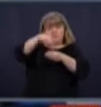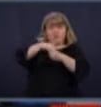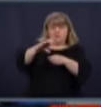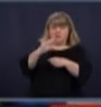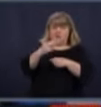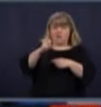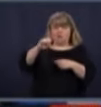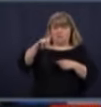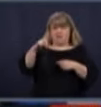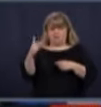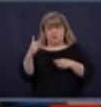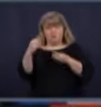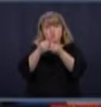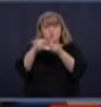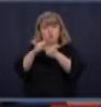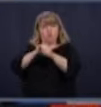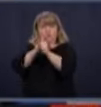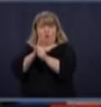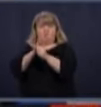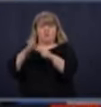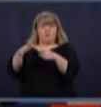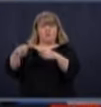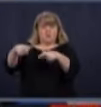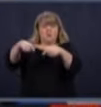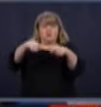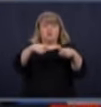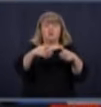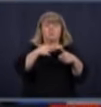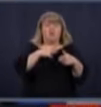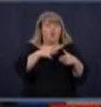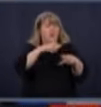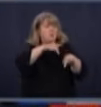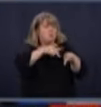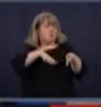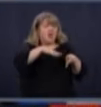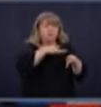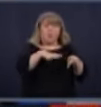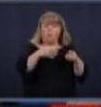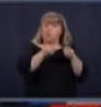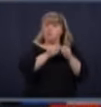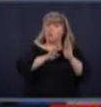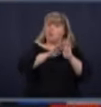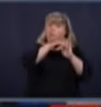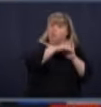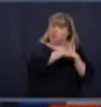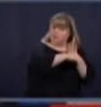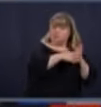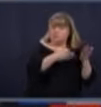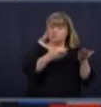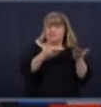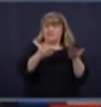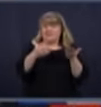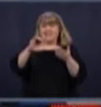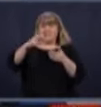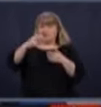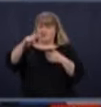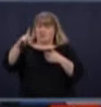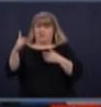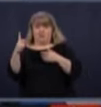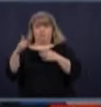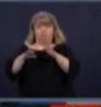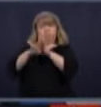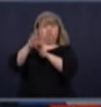mais il n a pas eu, on a vraiment aplati la courbe de ce côté-là. Si on n'avait pas eu l'histoire des CHSSLD, on aurait vraiment une courbe très, très basse. Donc,